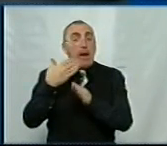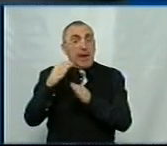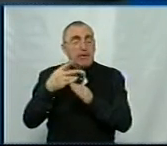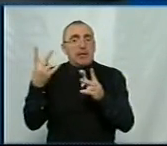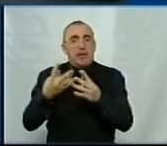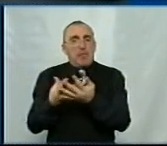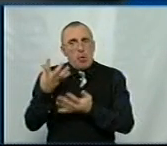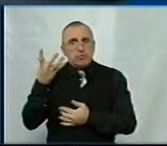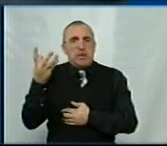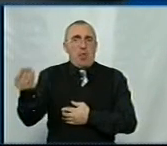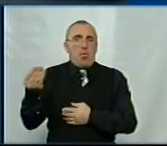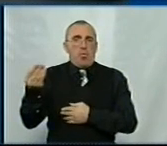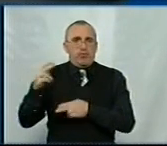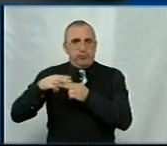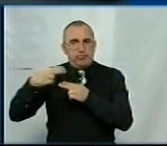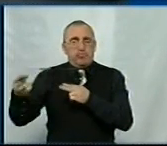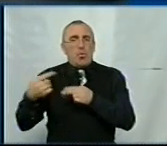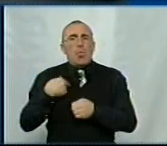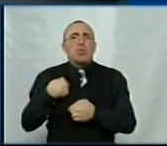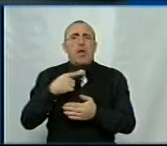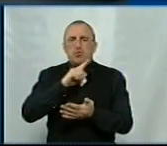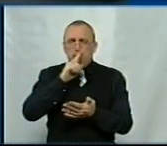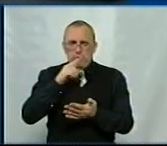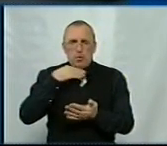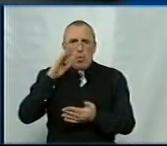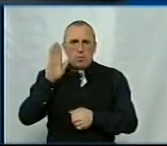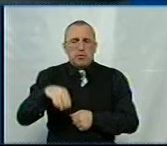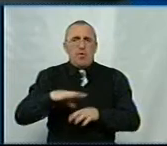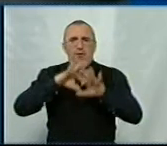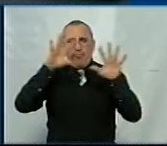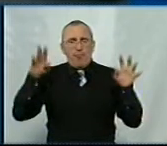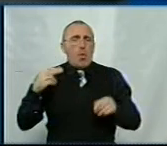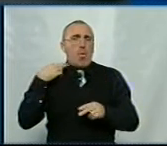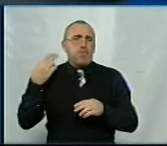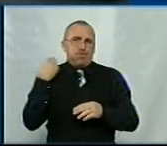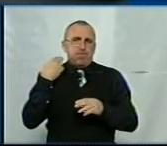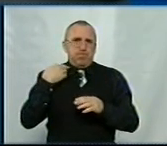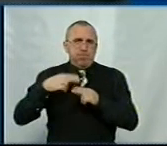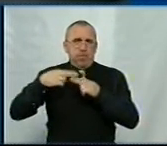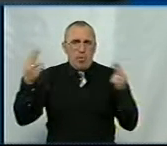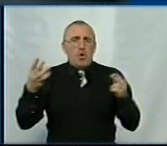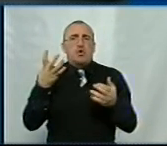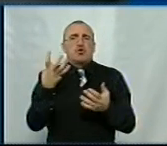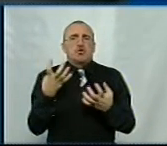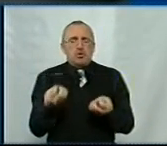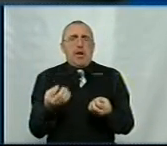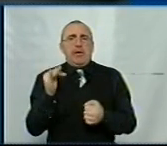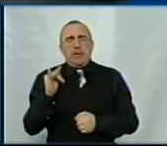треба розраховуватись. В нас достатньо зовнішнього боргу і ще й